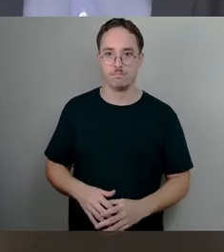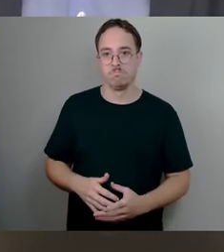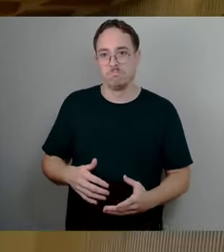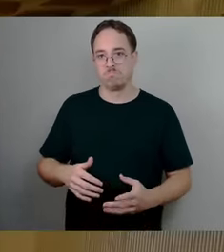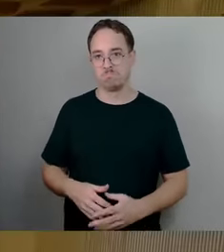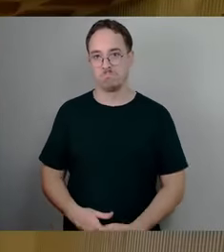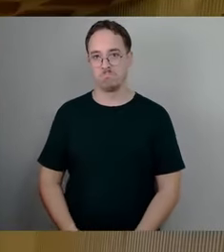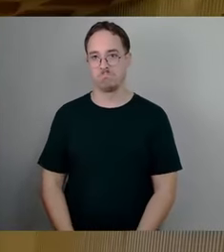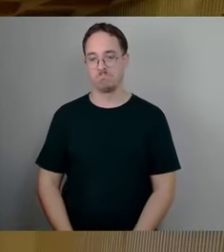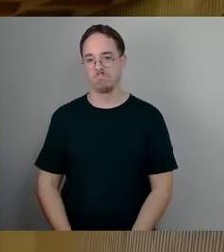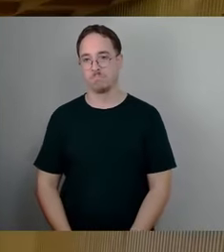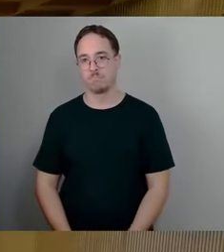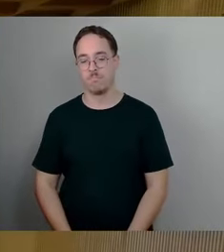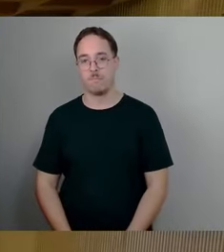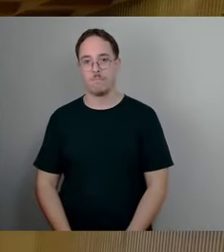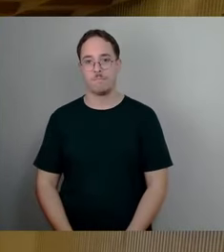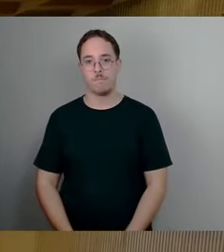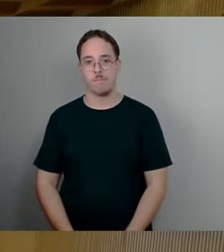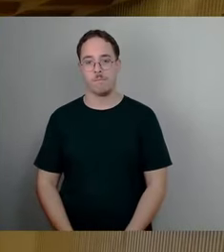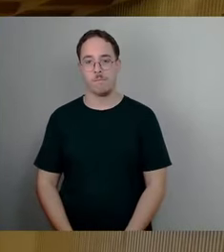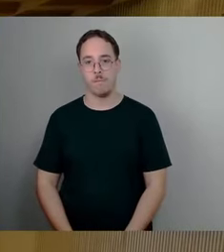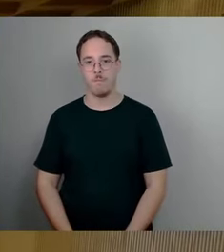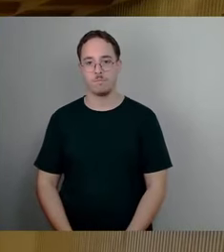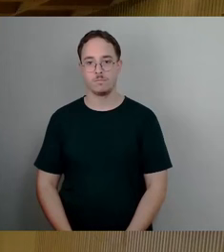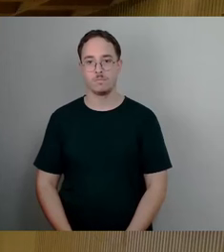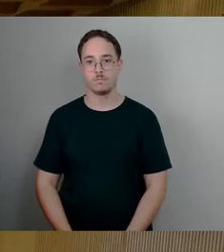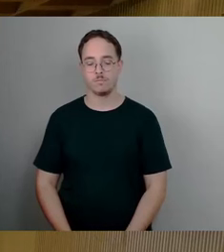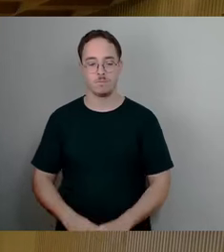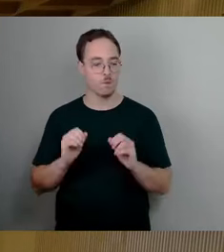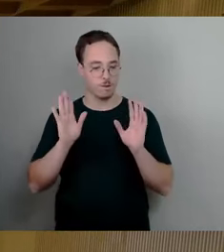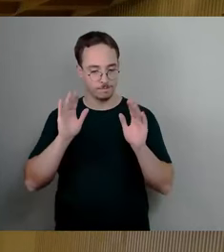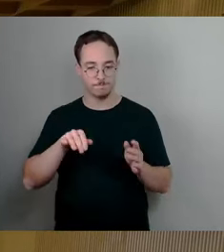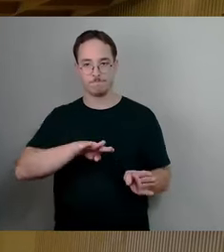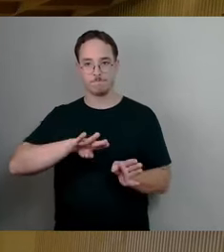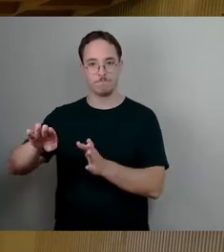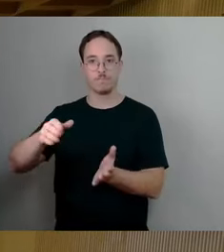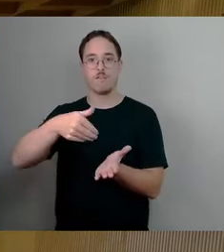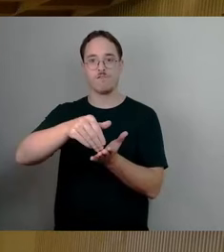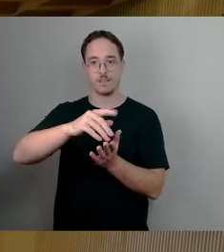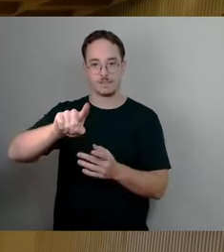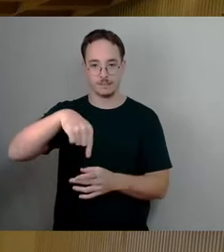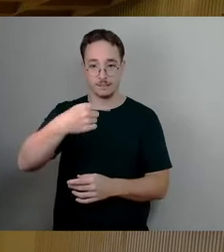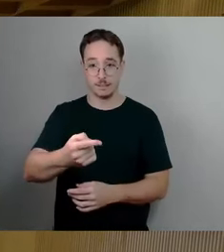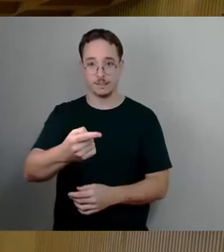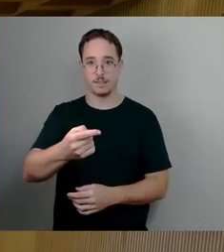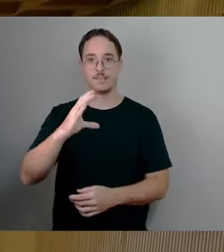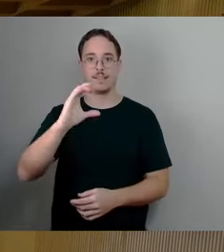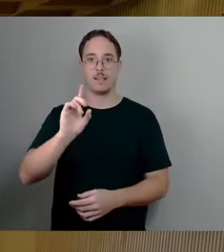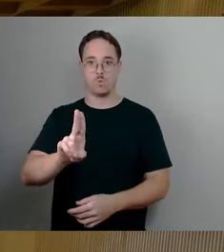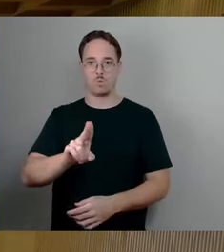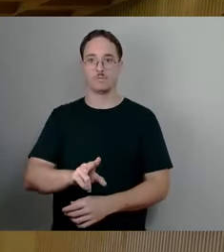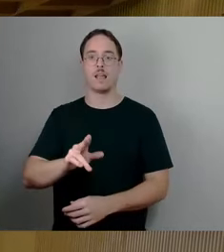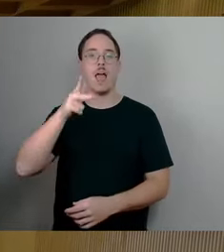So, dann machen wir weiter mit der CDU-Fraktion, Herr Dietze.